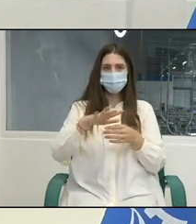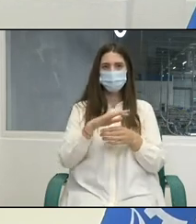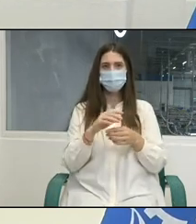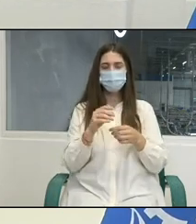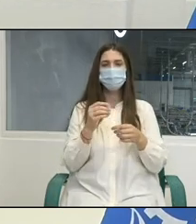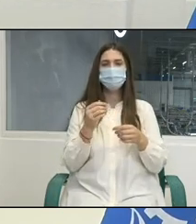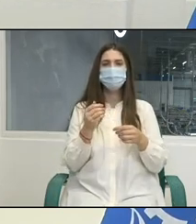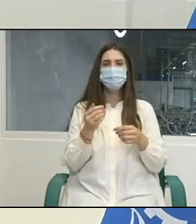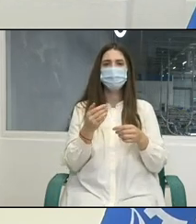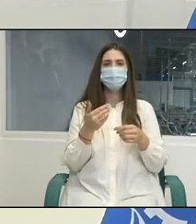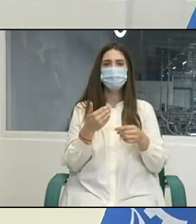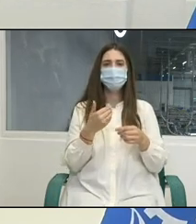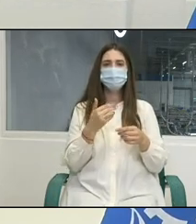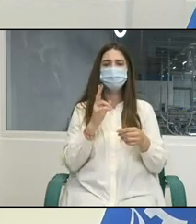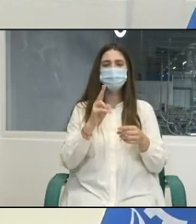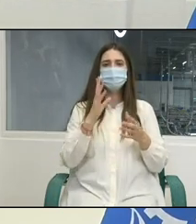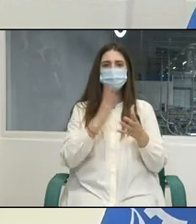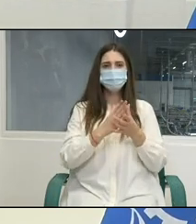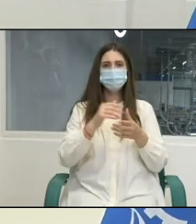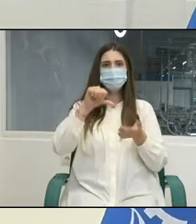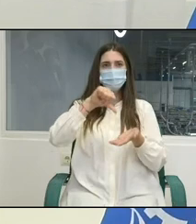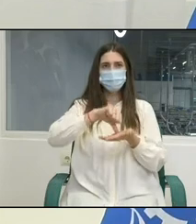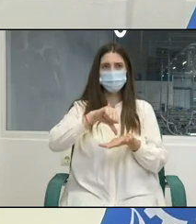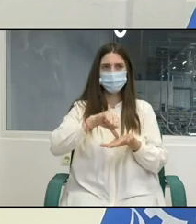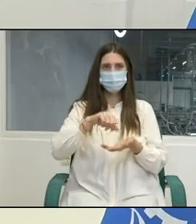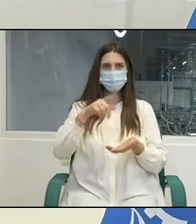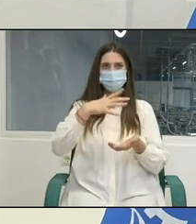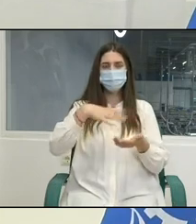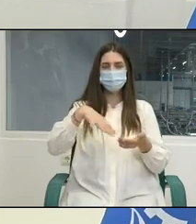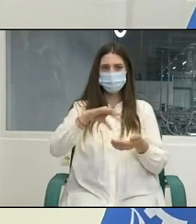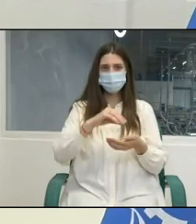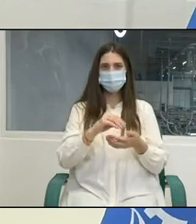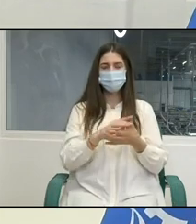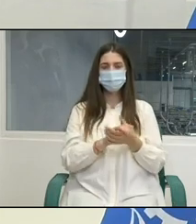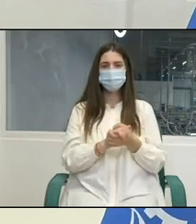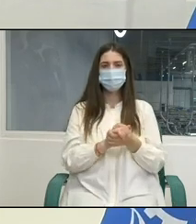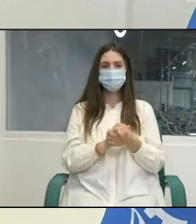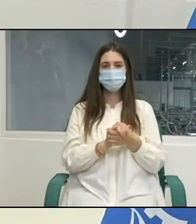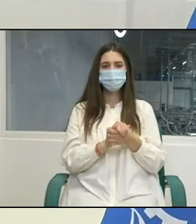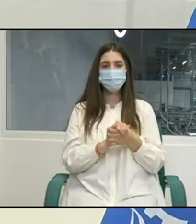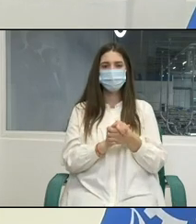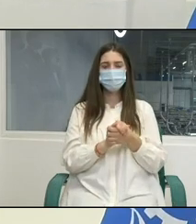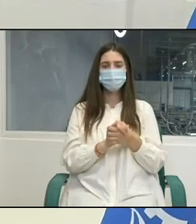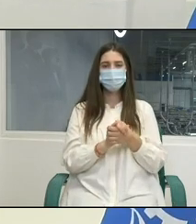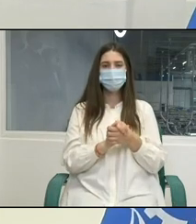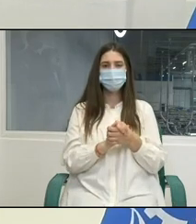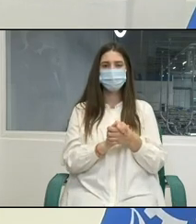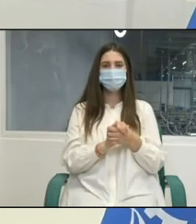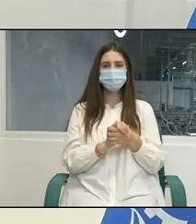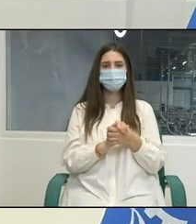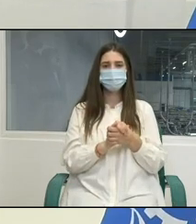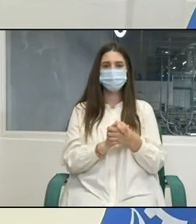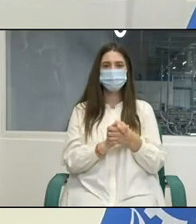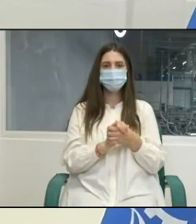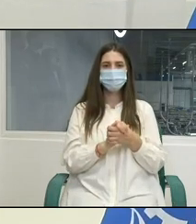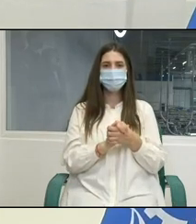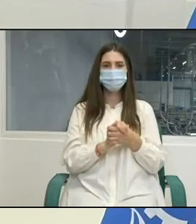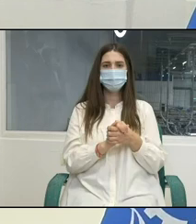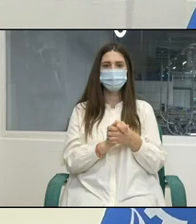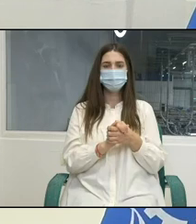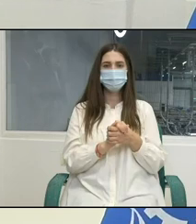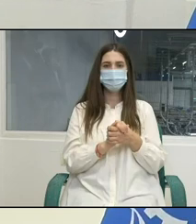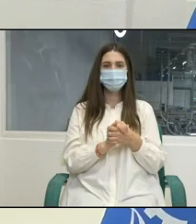participă la el precum și de edificarea unui sistem funcțional și instituțional